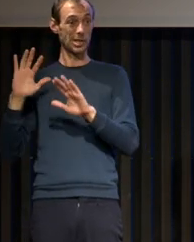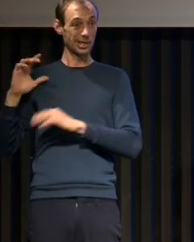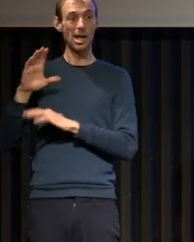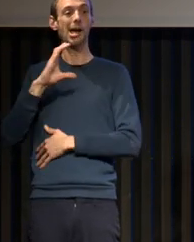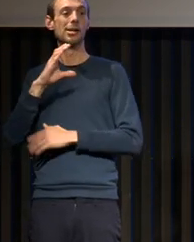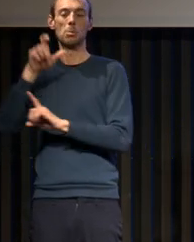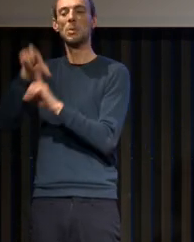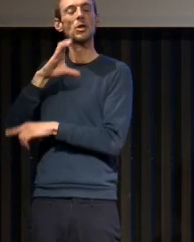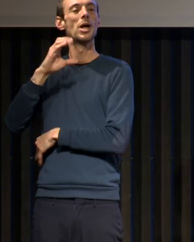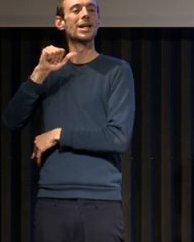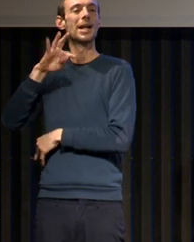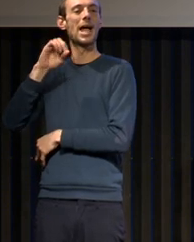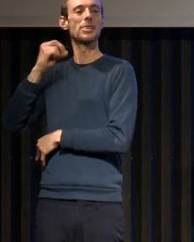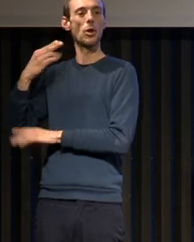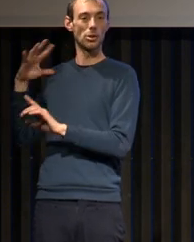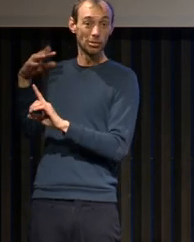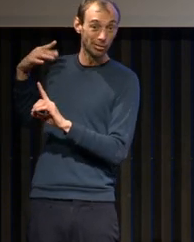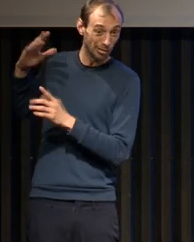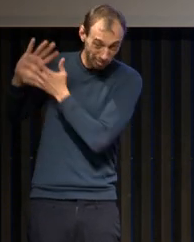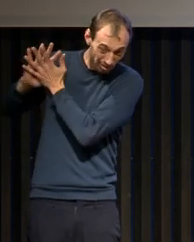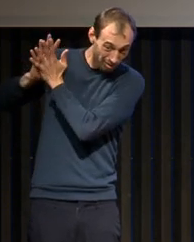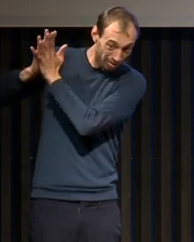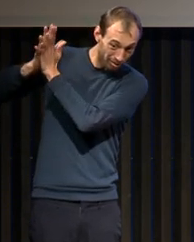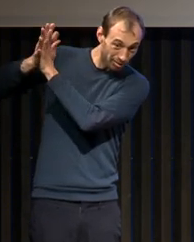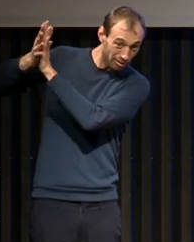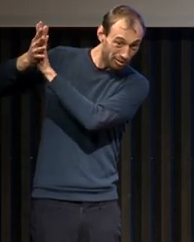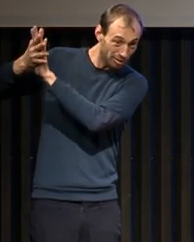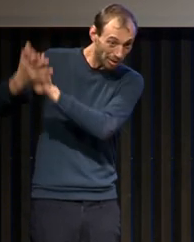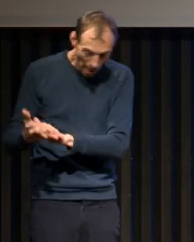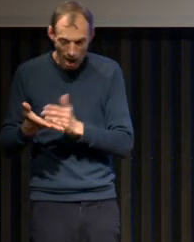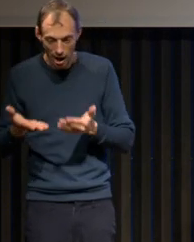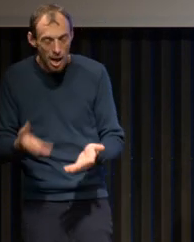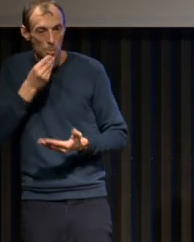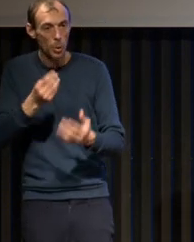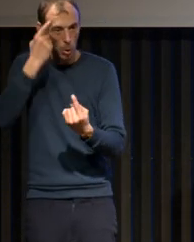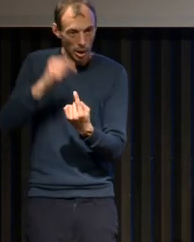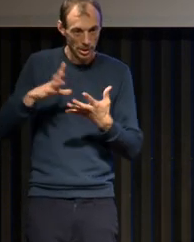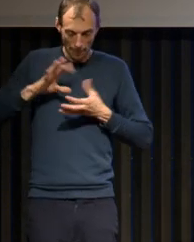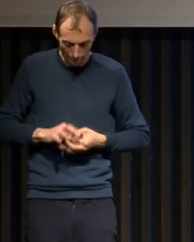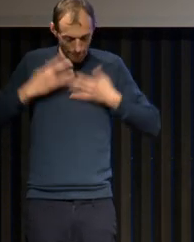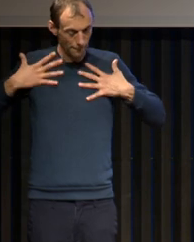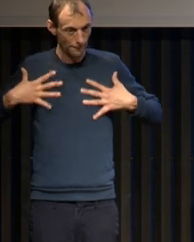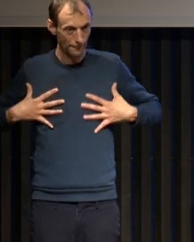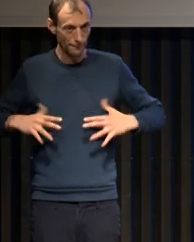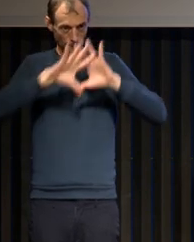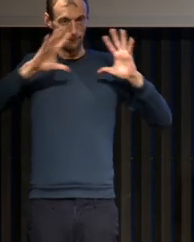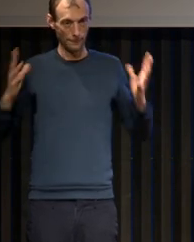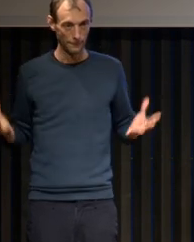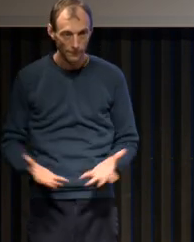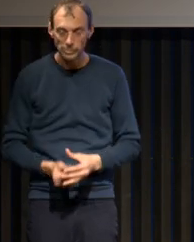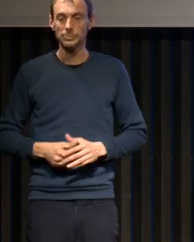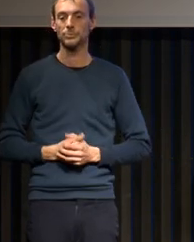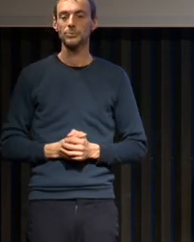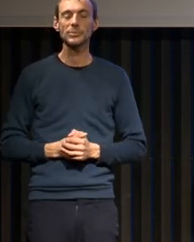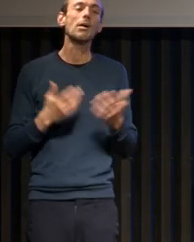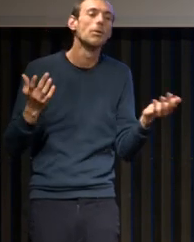physiopathologie. Et ça, c'est le point important de Christian Guilleminot. Alors, bien sûr, après, je ne pas m'étaler sur l'histoire. y a